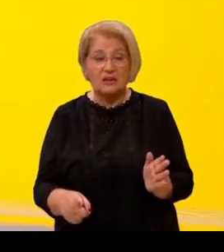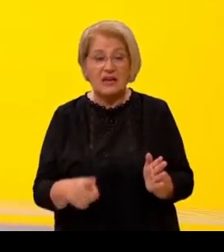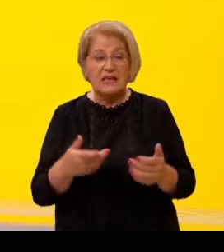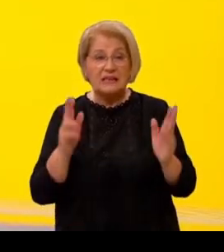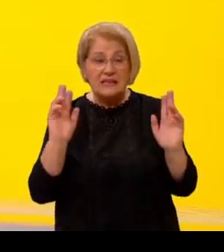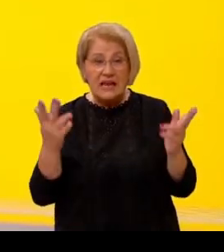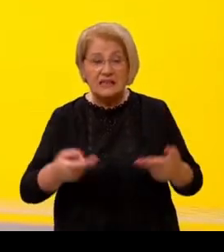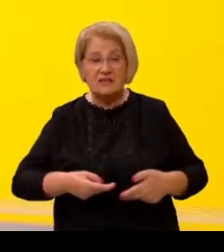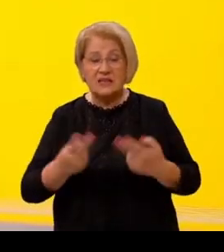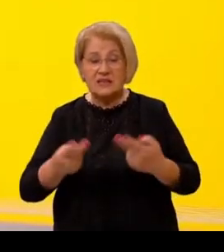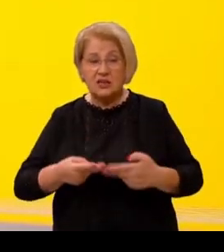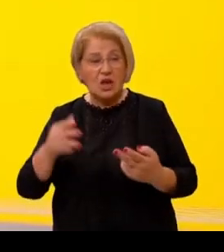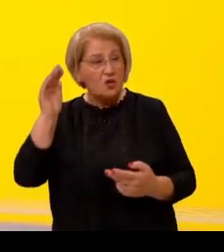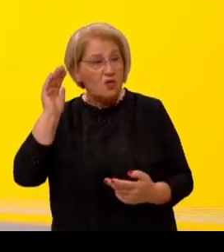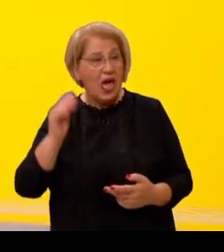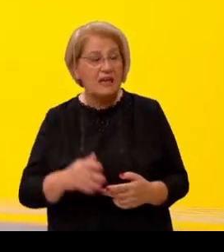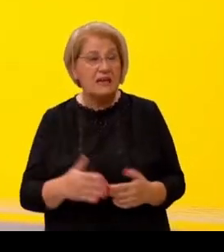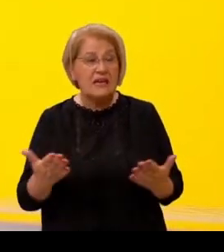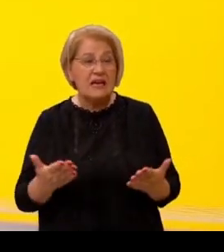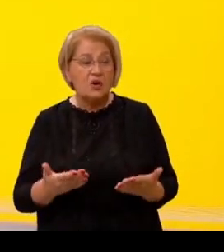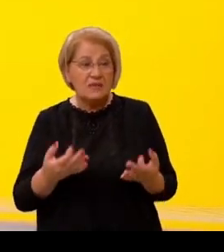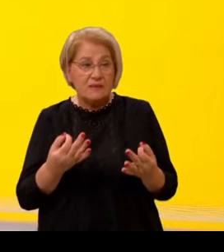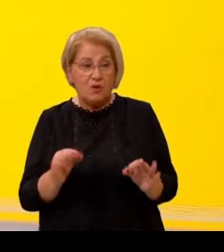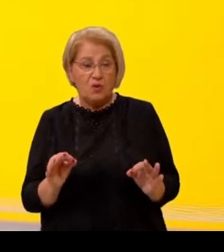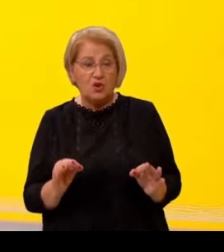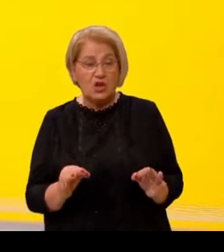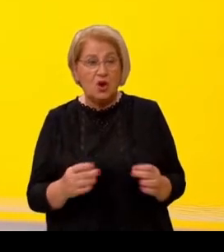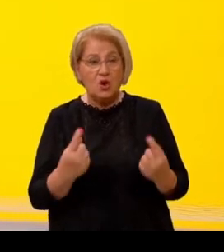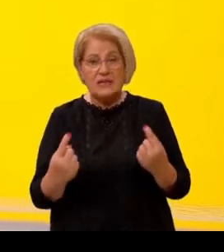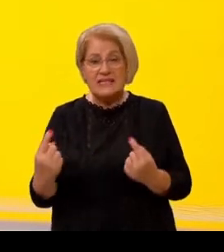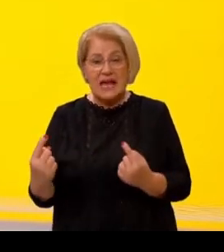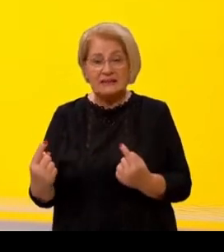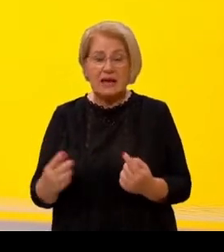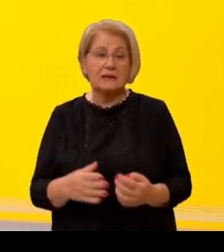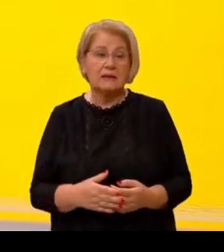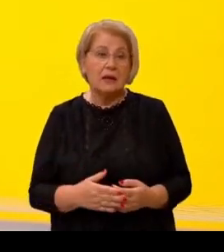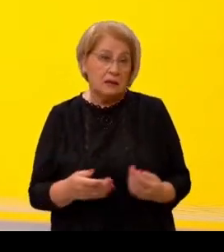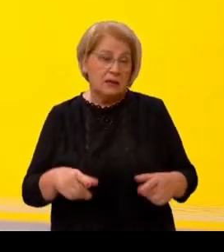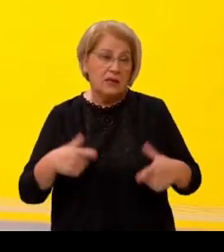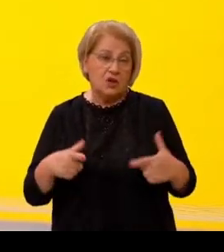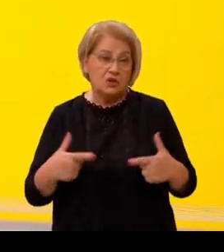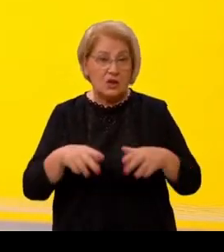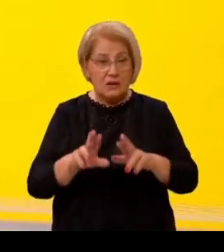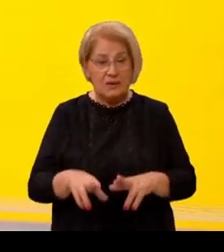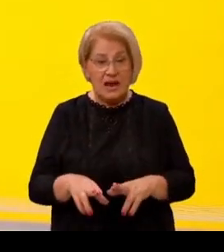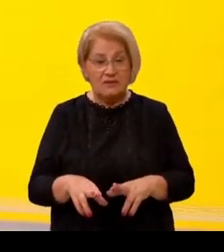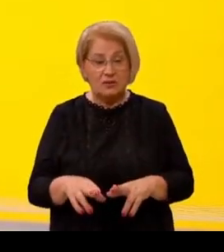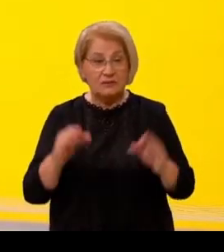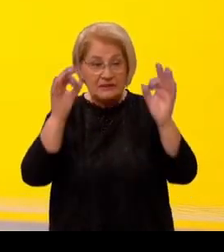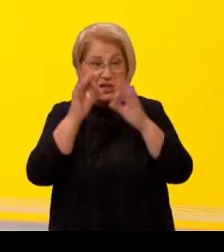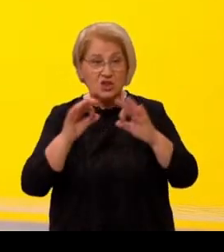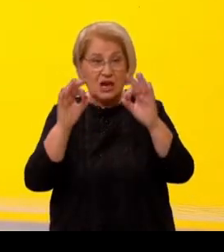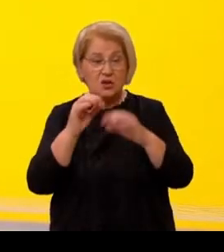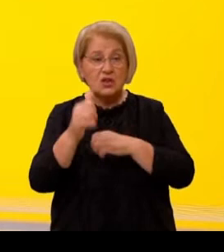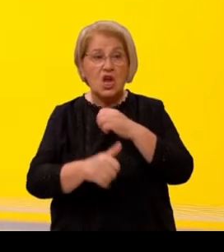zahtjevi, se upućuju vladajućima kako bi se poboljšao i standard umirovljenika kao i njihova prava. Nažalost,